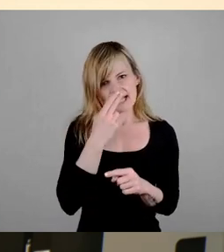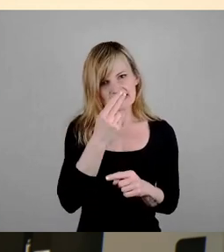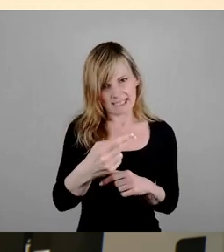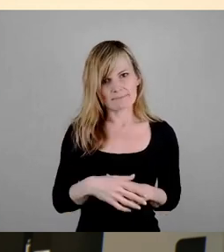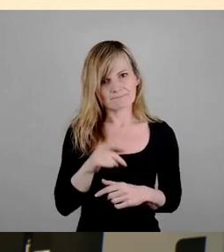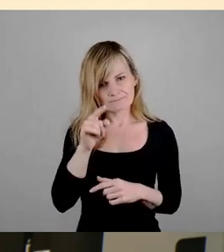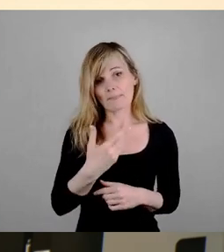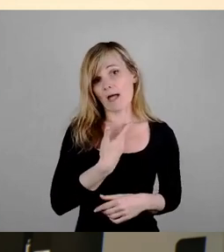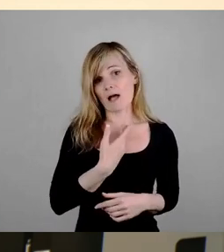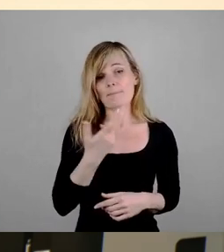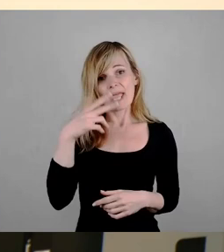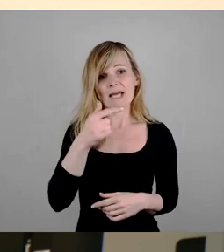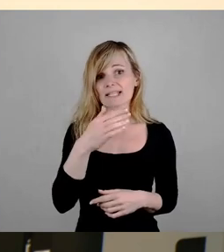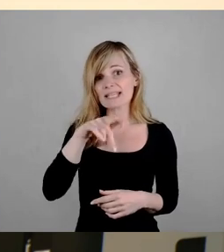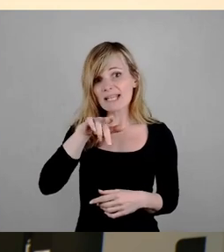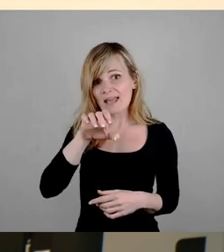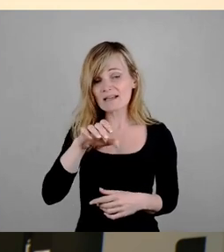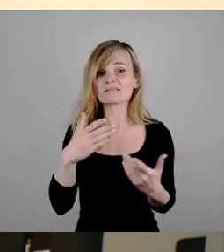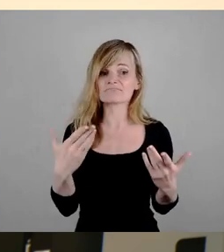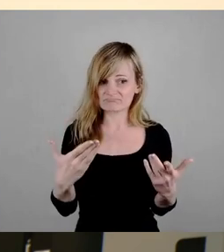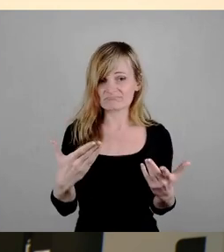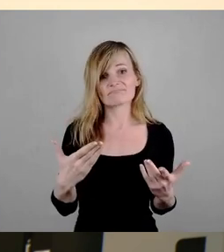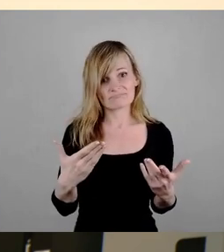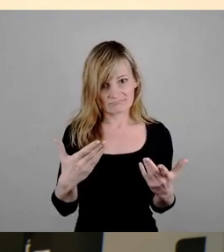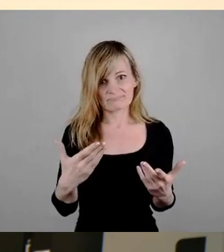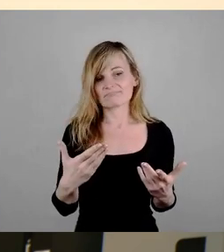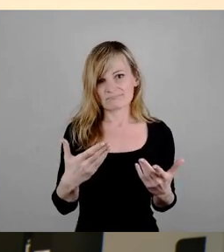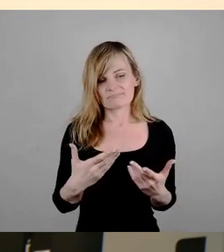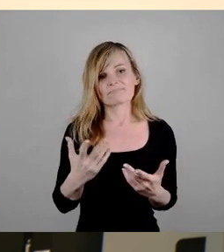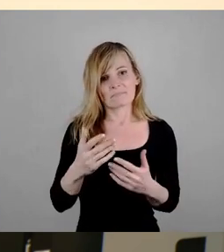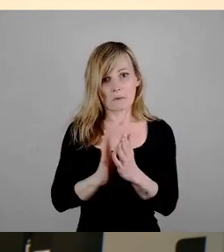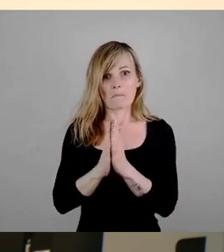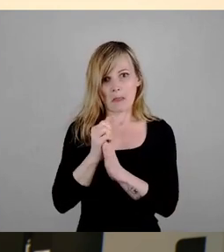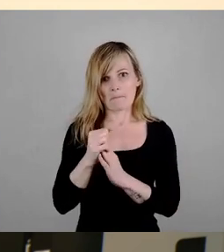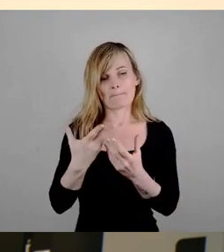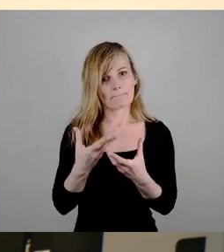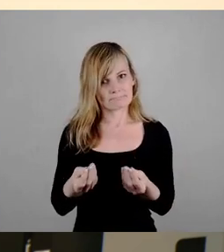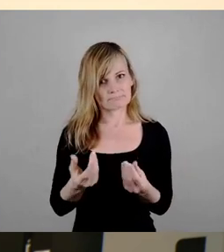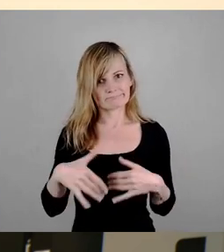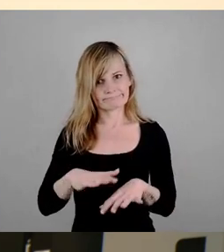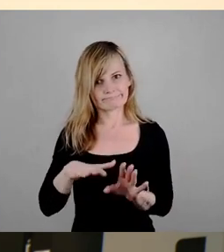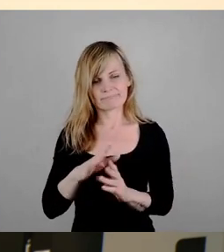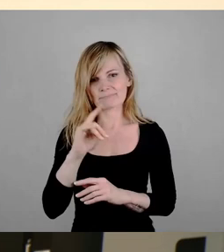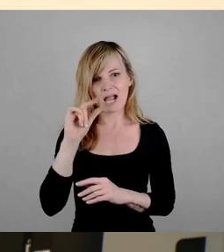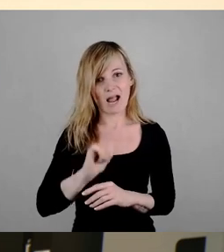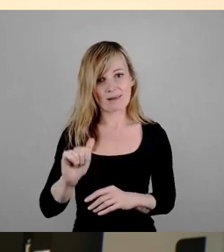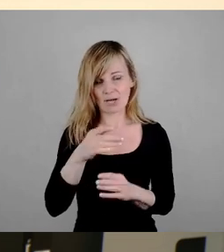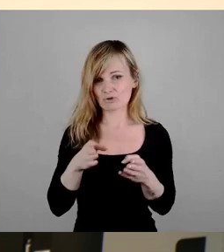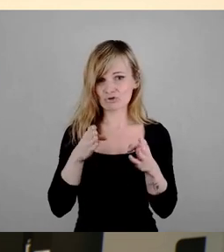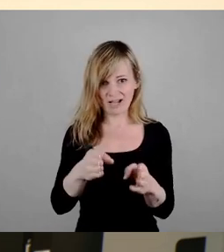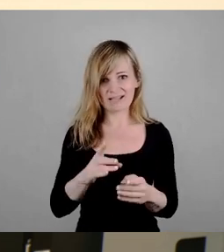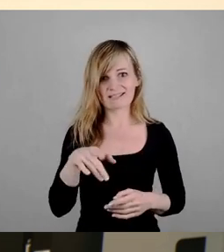arme Herr Thiele wirklich unter die Fahrradräder kam mit der Albertstraße, die dann ja